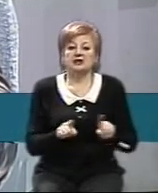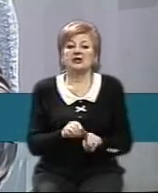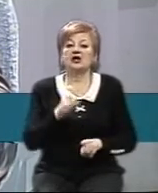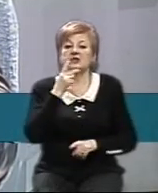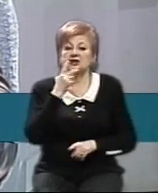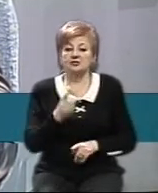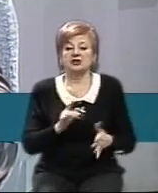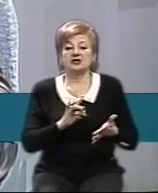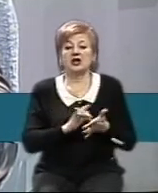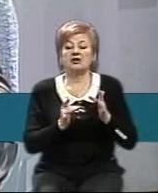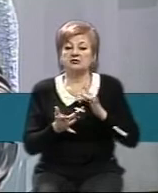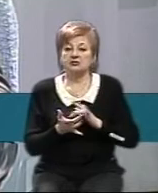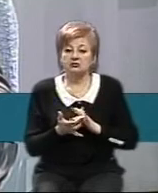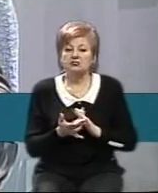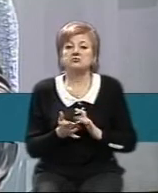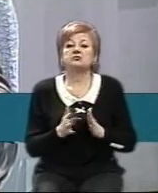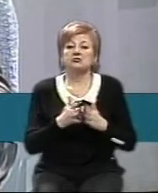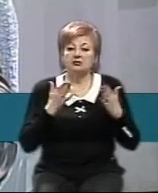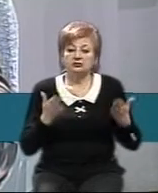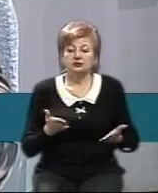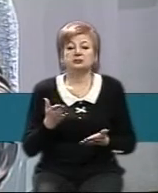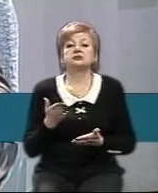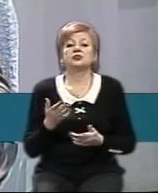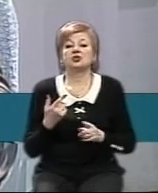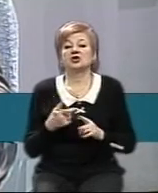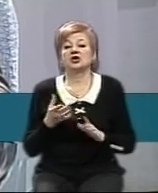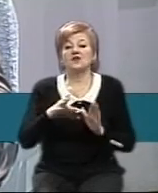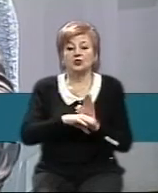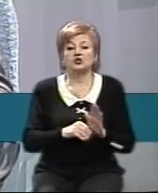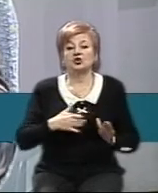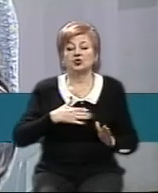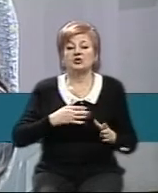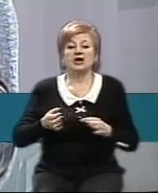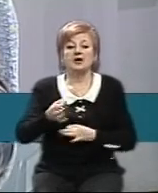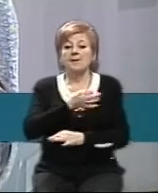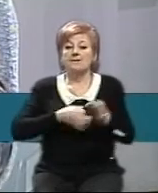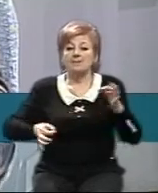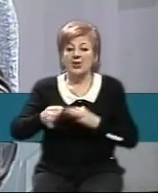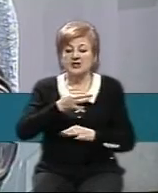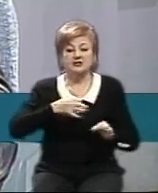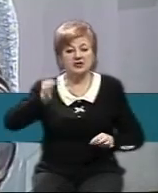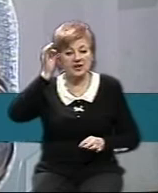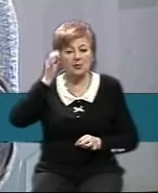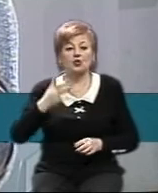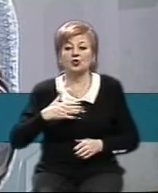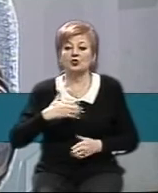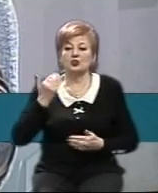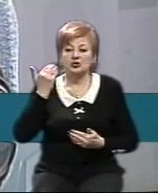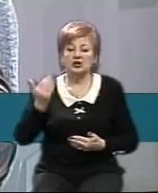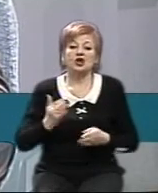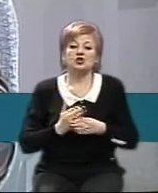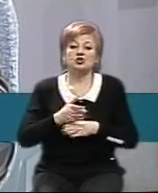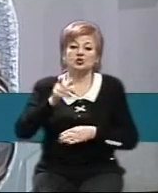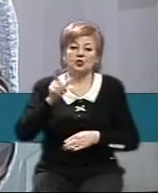нас у Фейсбуці, на нашій сторінці ЮА «Запоріжжя» та долучатися до нашої бесіди. Нагадаю, у нашій студії нашим